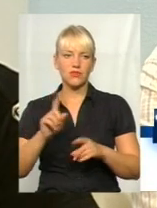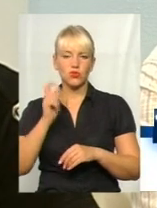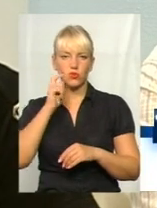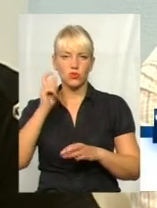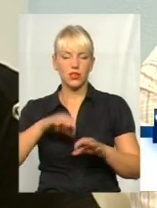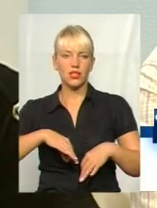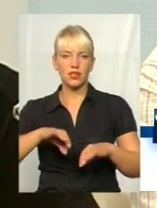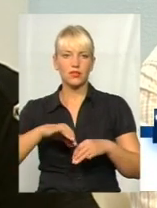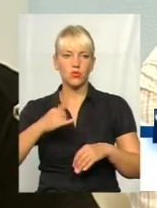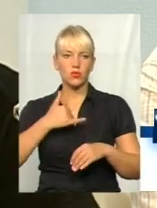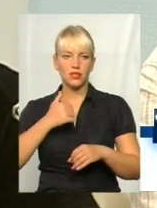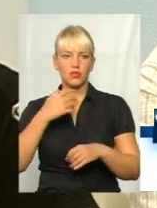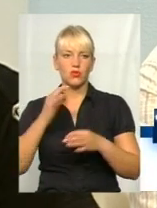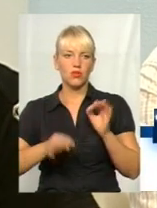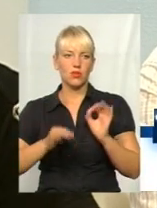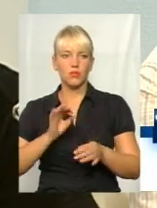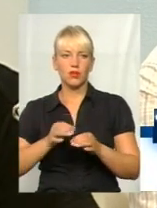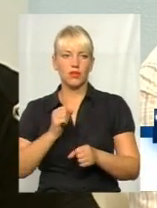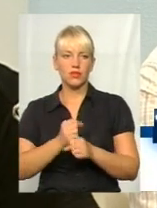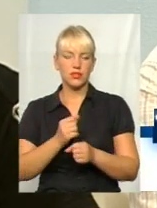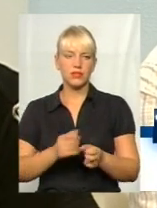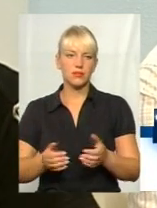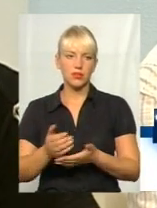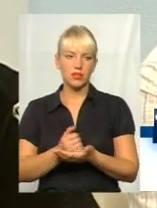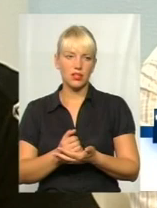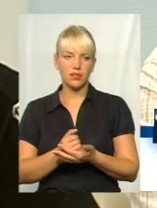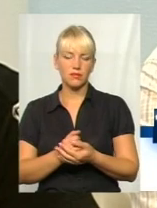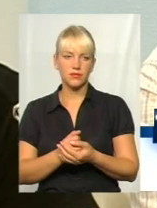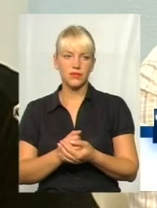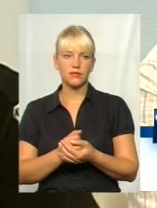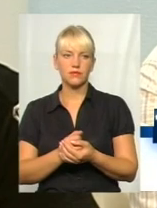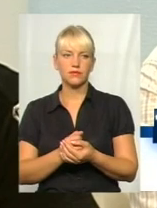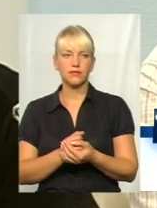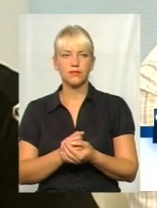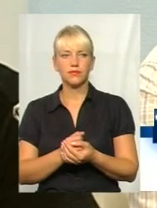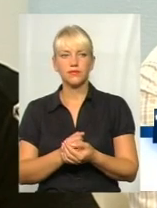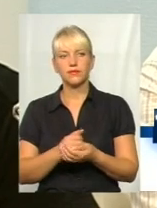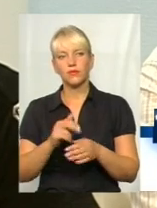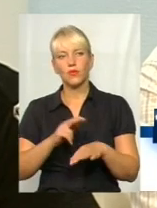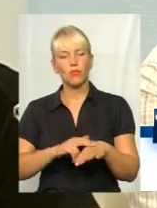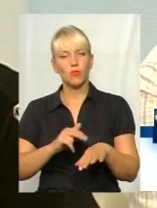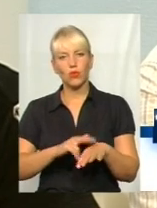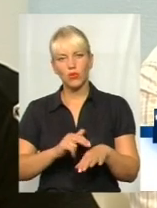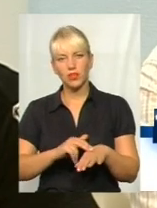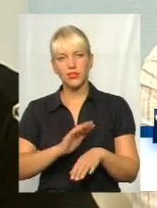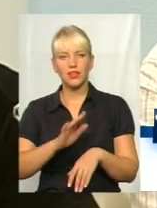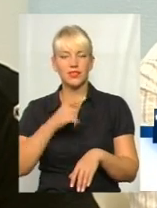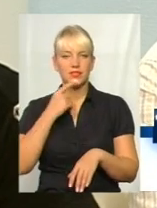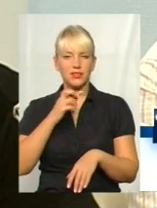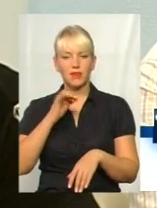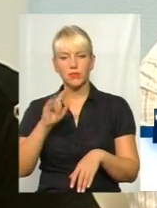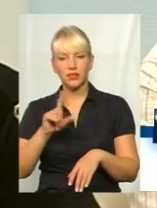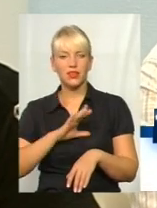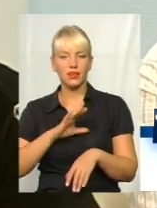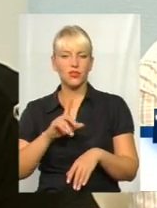у нас нормально збираємося, з поліцією не сказав, бо що часто так, але хотіло